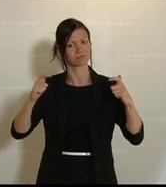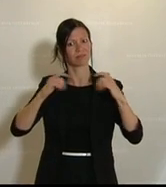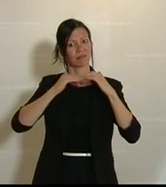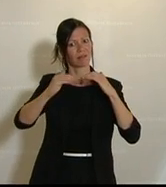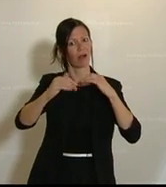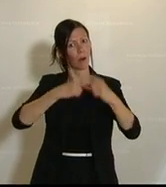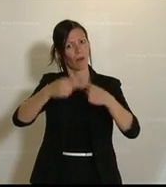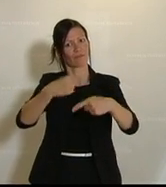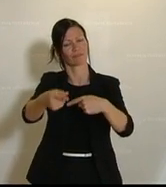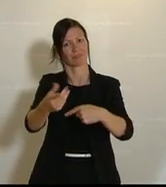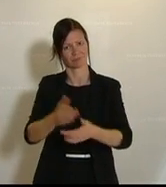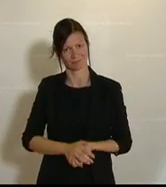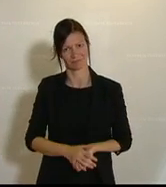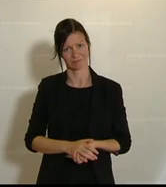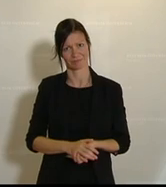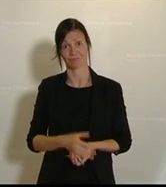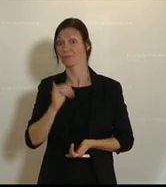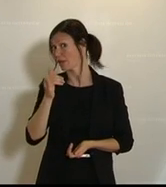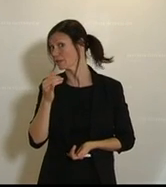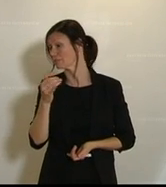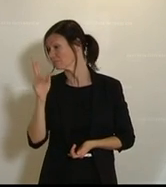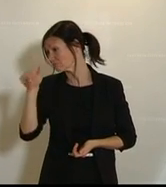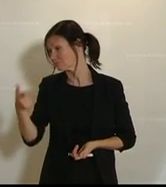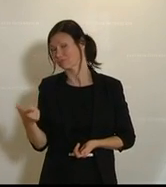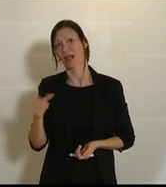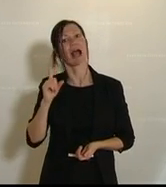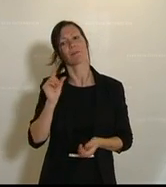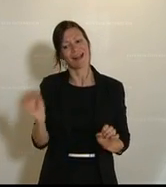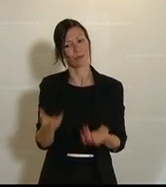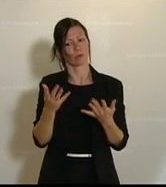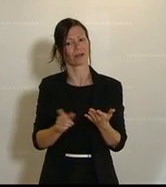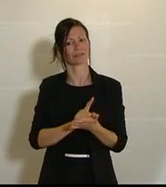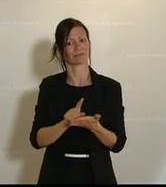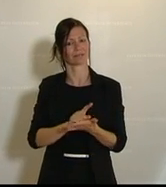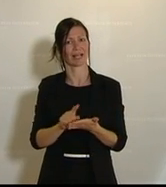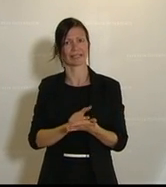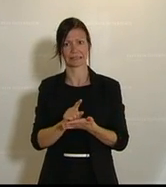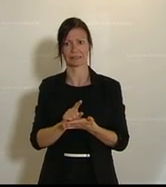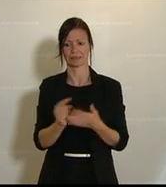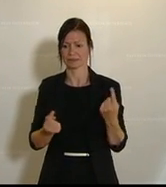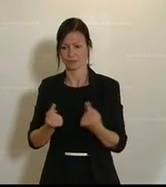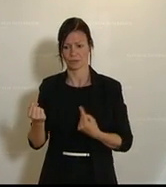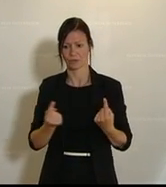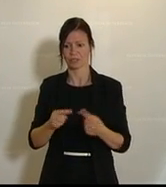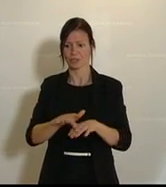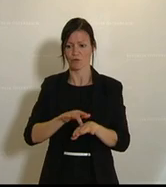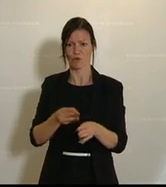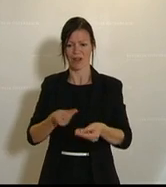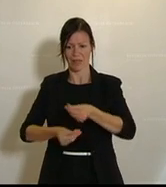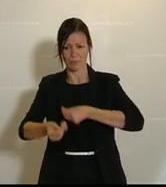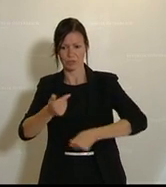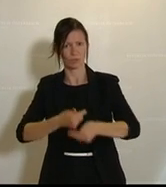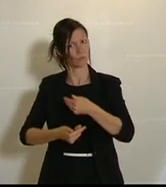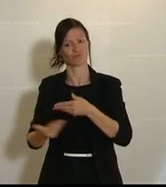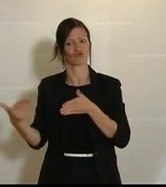Denn dann funktioniert eine Wirtschaft. Aber aktuell haben wir eine Situation, wo dieses Gefühl und diese Emotion nicht stimmt. Und das hat einen